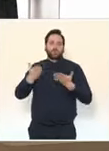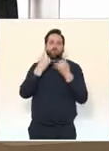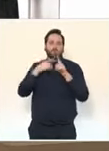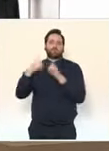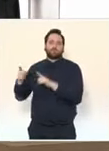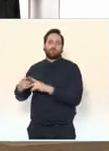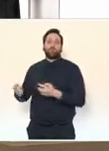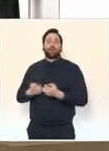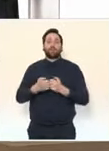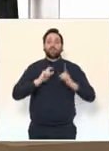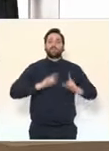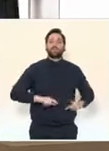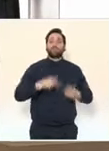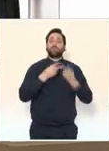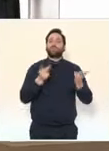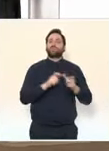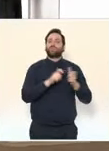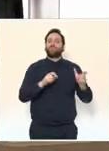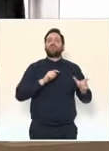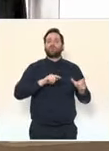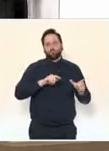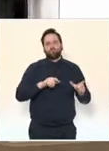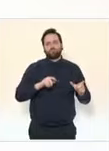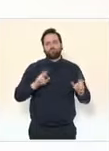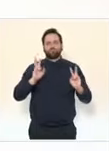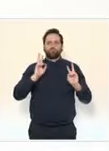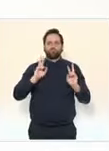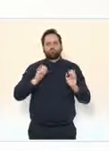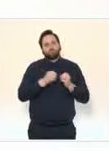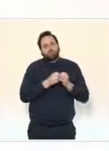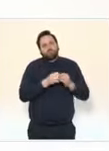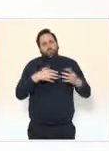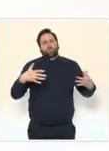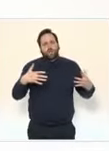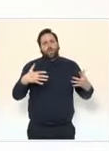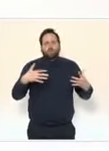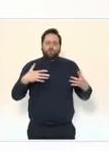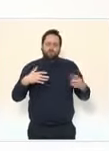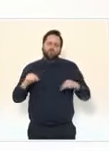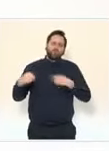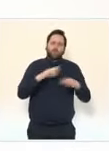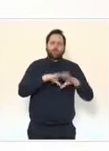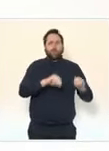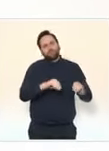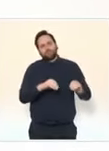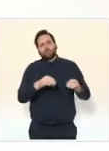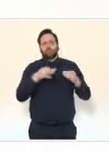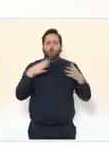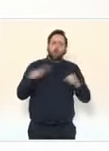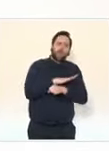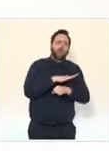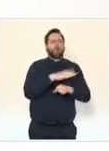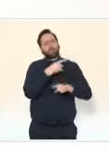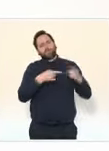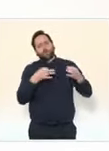les BTS ont pu la plupart du temps être présents parfois à plein temps, parfois à mi-temps dans ces lycées. Dans d'autres